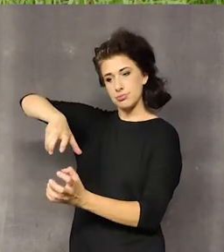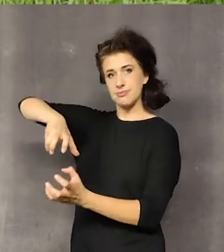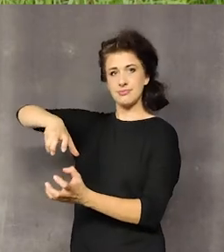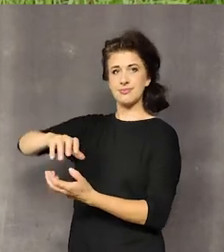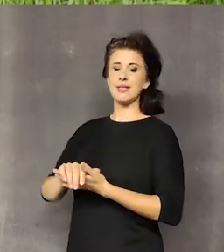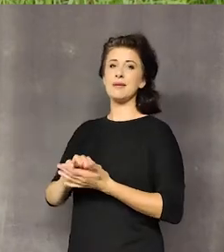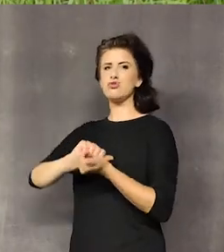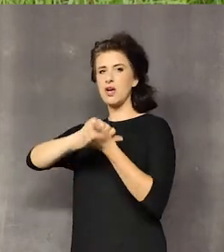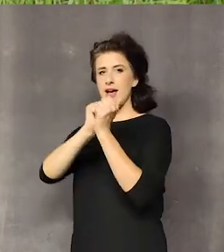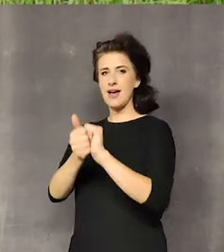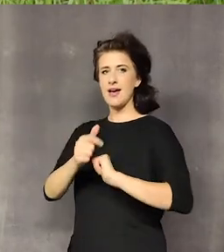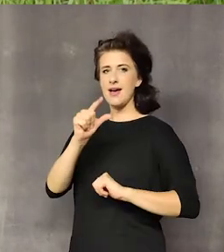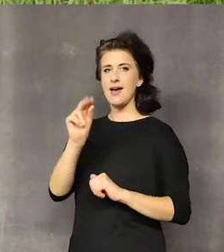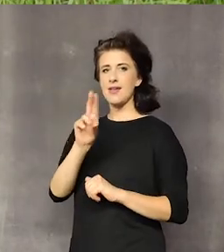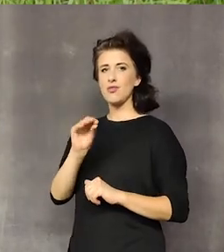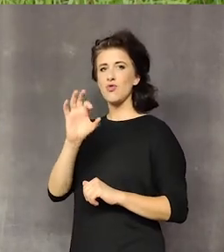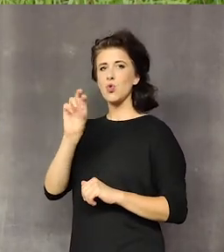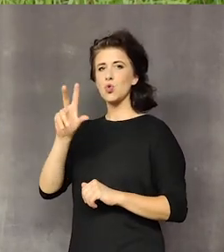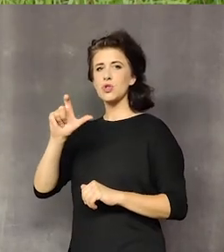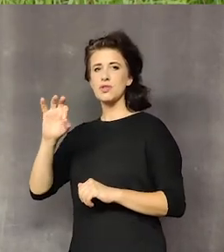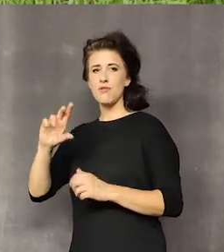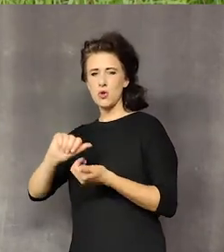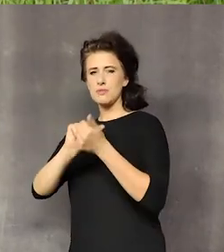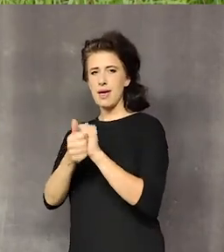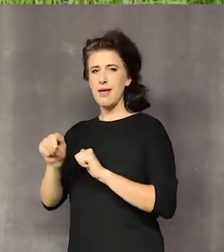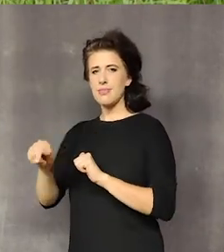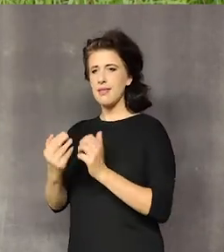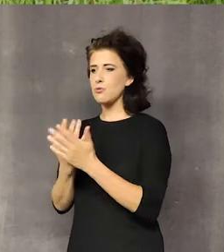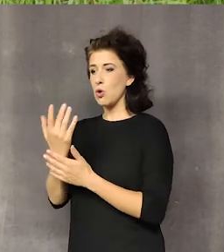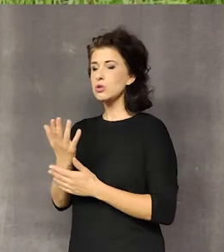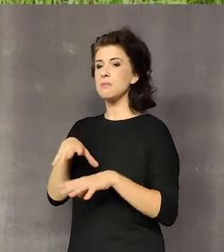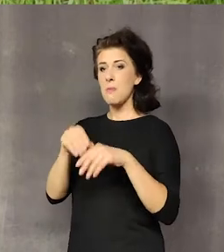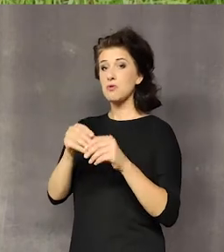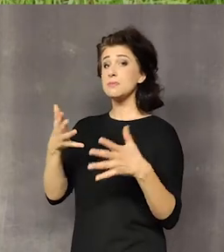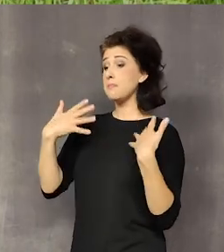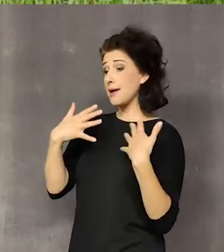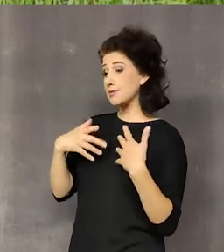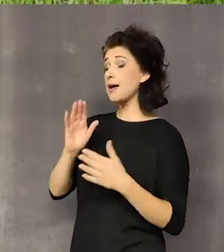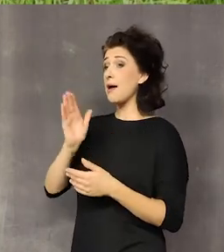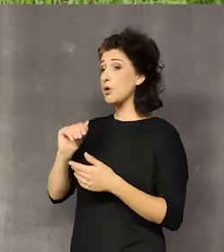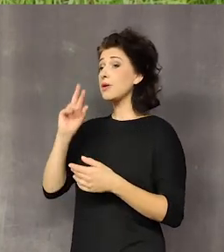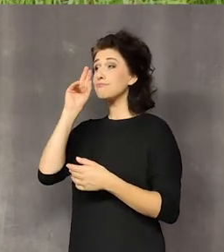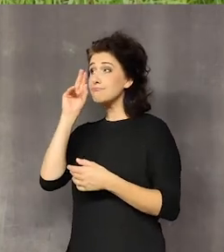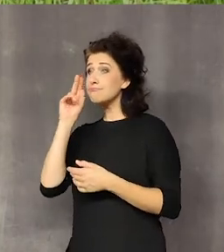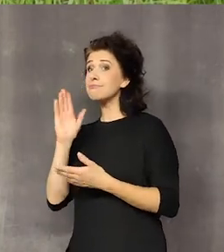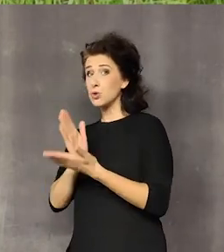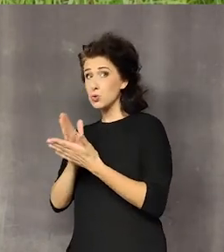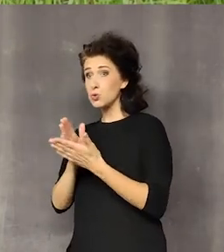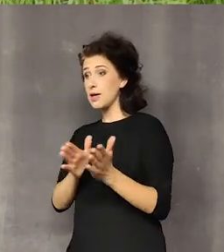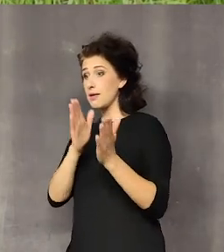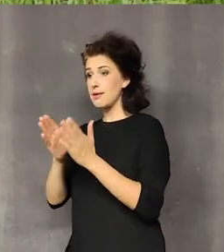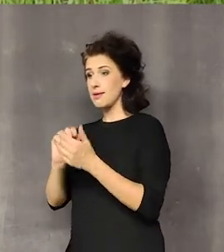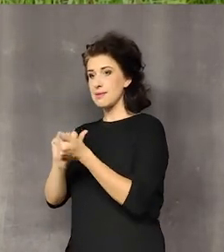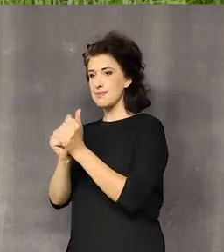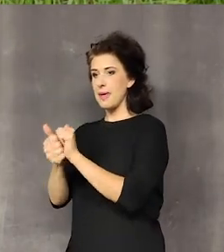Bo na początku były same spacery z zielarzem, pokazywanie roślin w przyrodzie, rozpoznawanie. A w tej chwili właśnie dużo ludzi chce